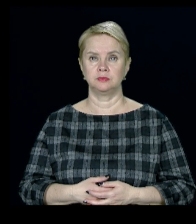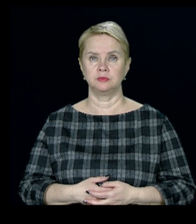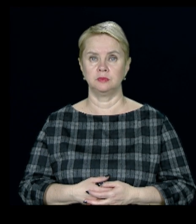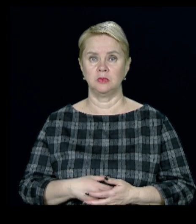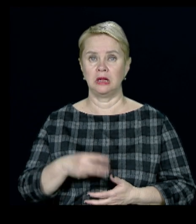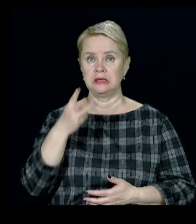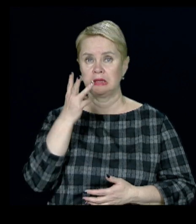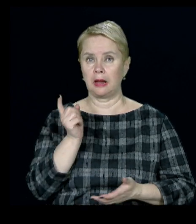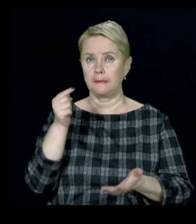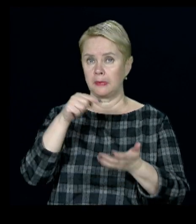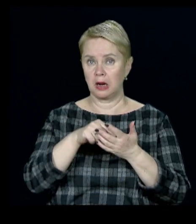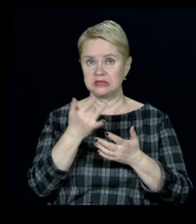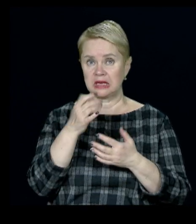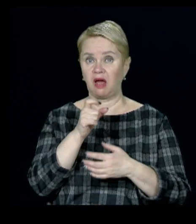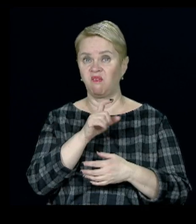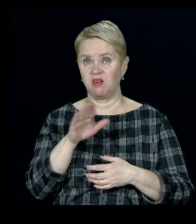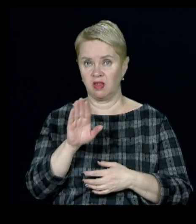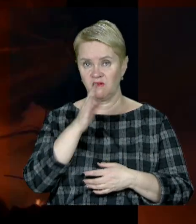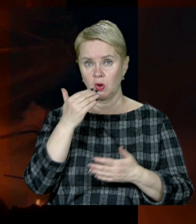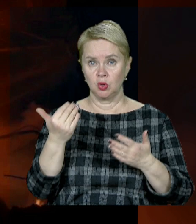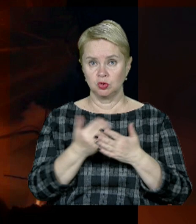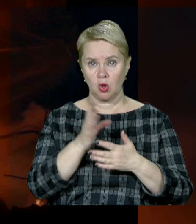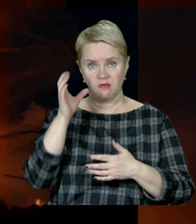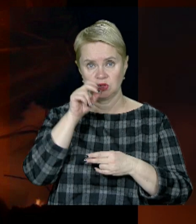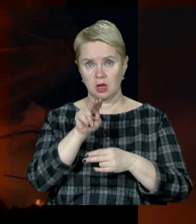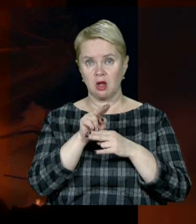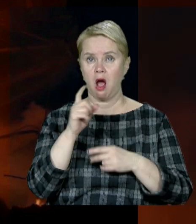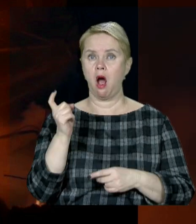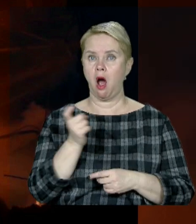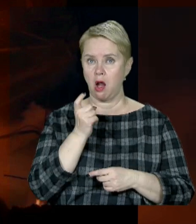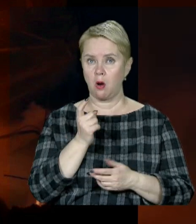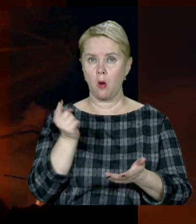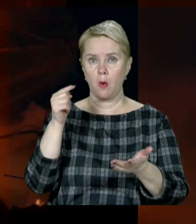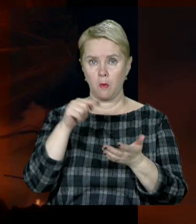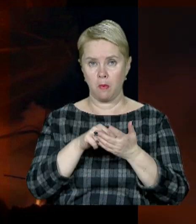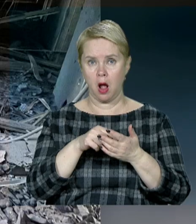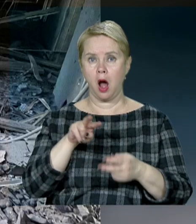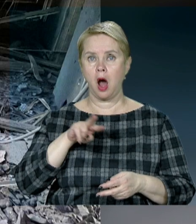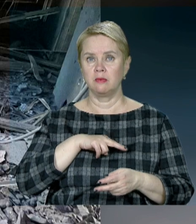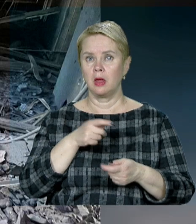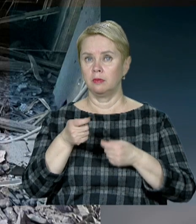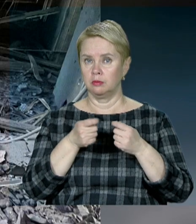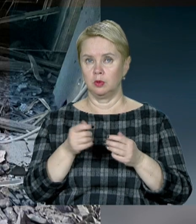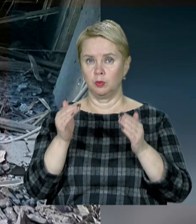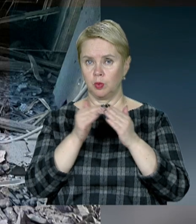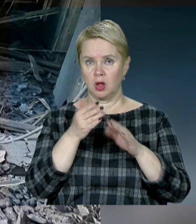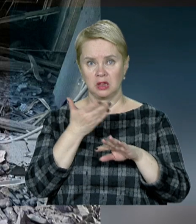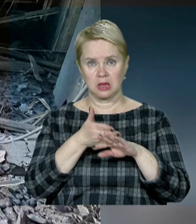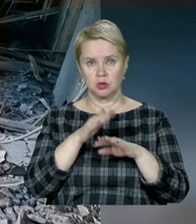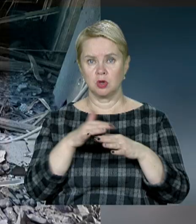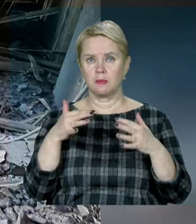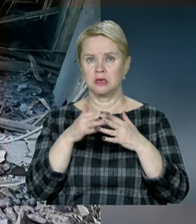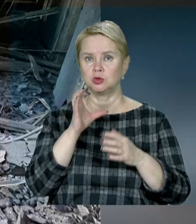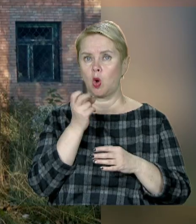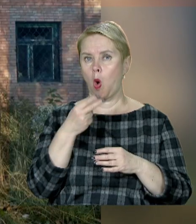Три прильоти всього за кілька хвилин. Ворог знову вночі атакував Харків, поцілив в адмінбудівлю. Найтяжчі бої нині точаться